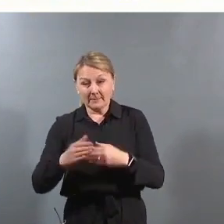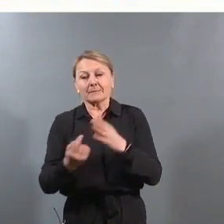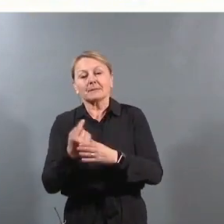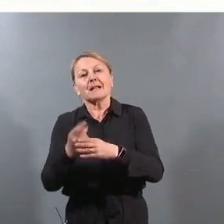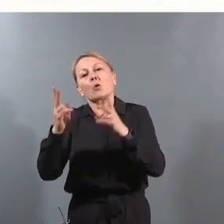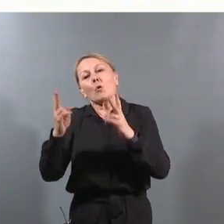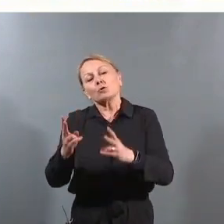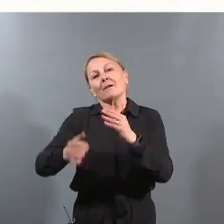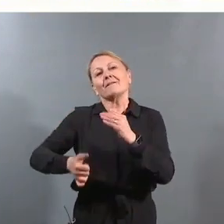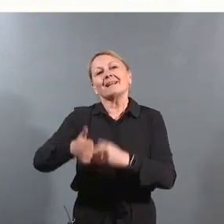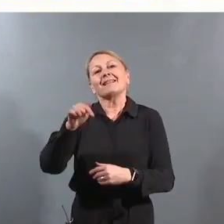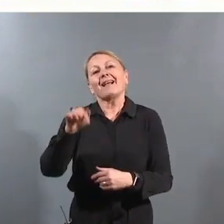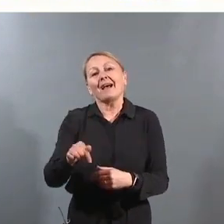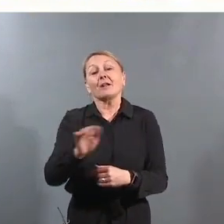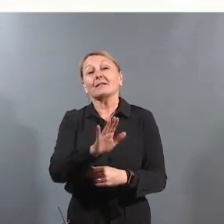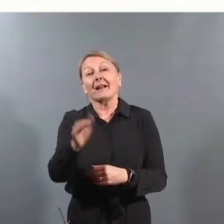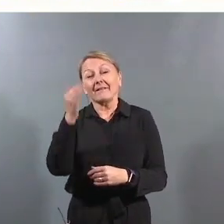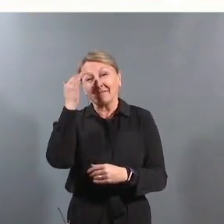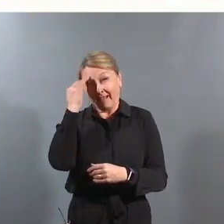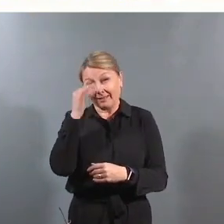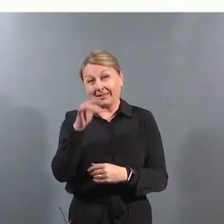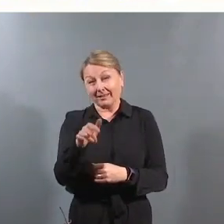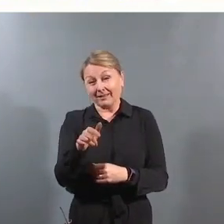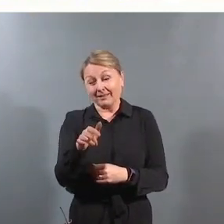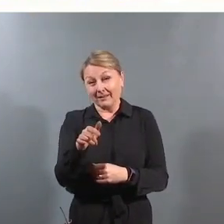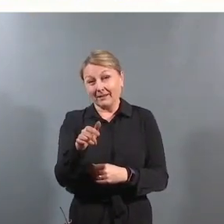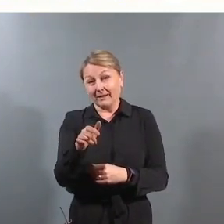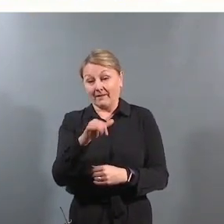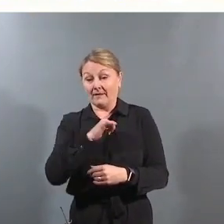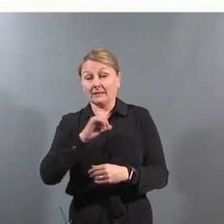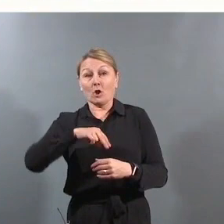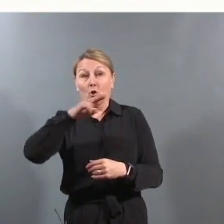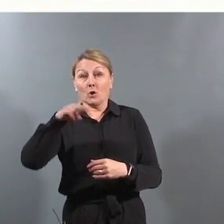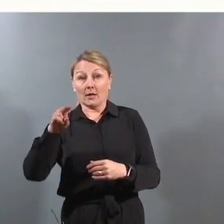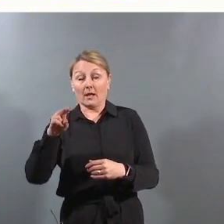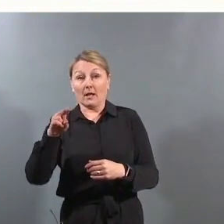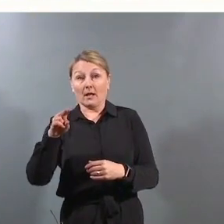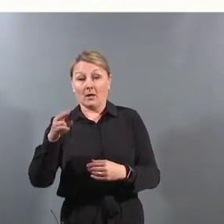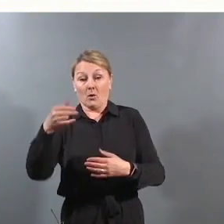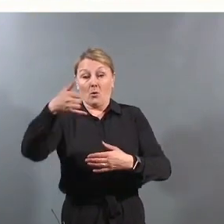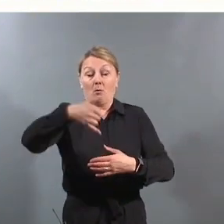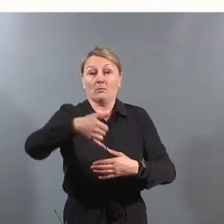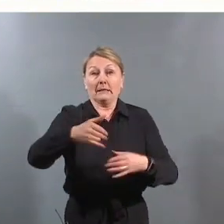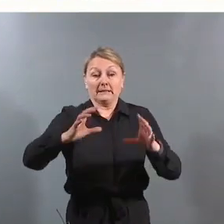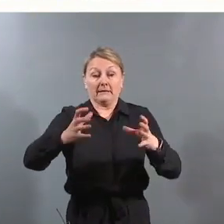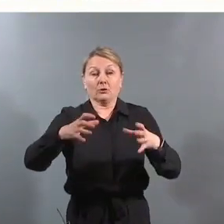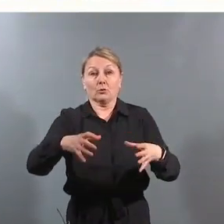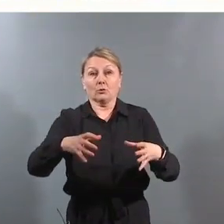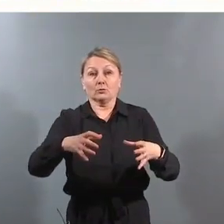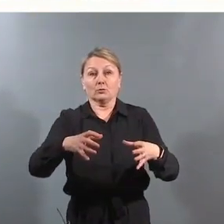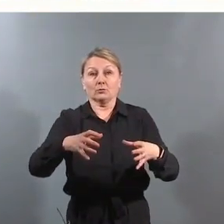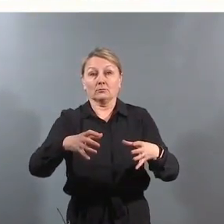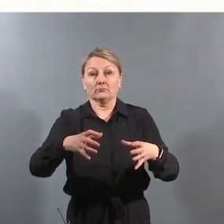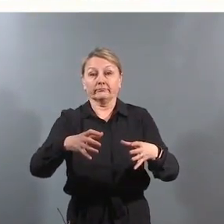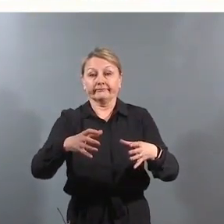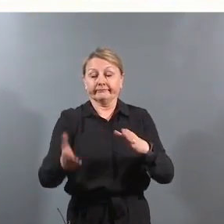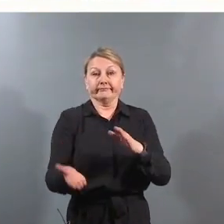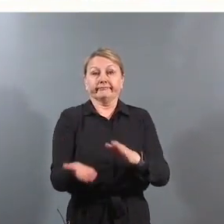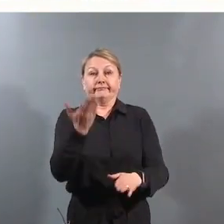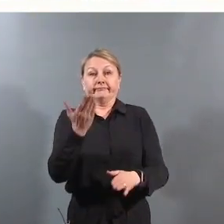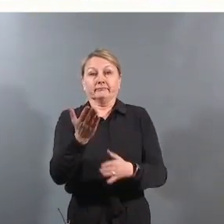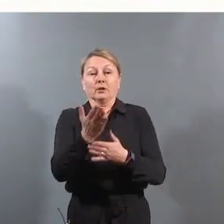særlig også viktig her at dere vet noe om at hvis Norge skulle komme i en situasjon hvor man må bereise et søksmål,